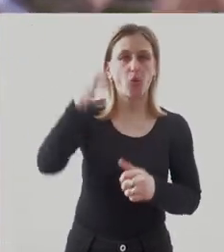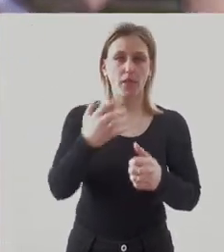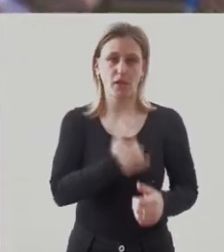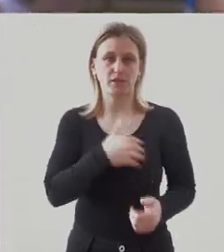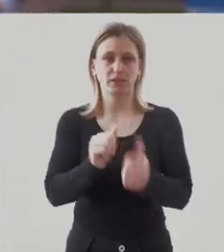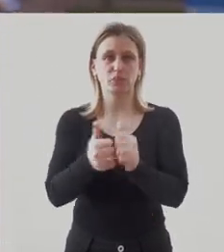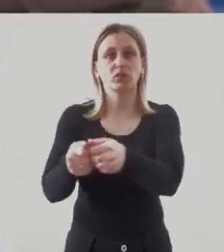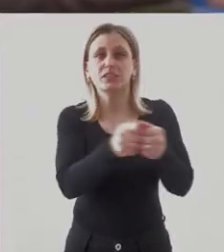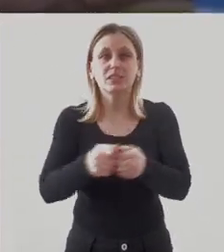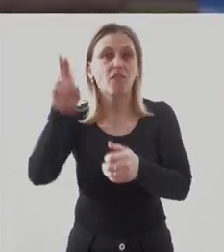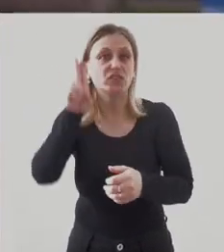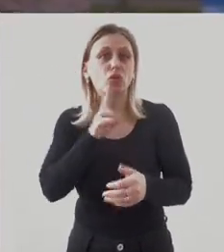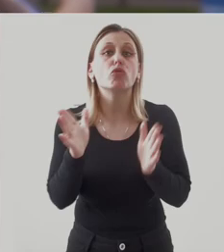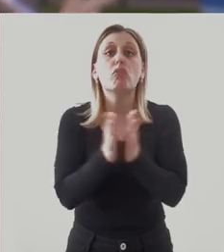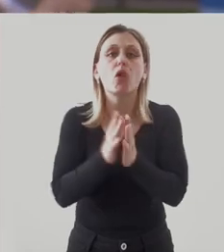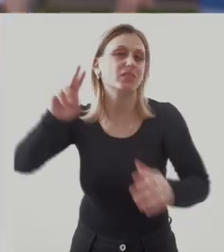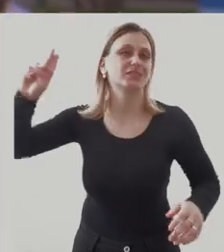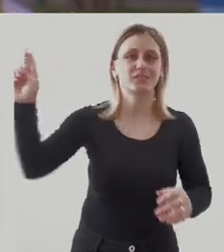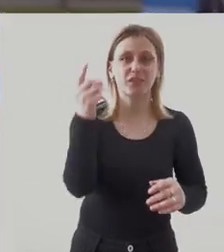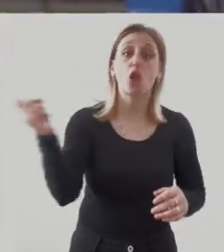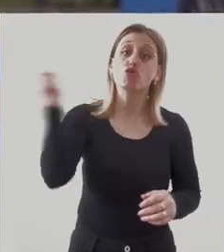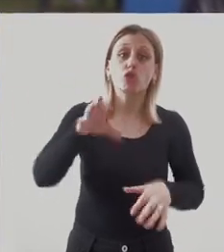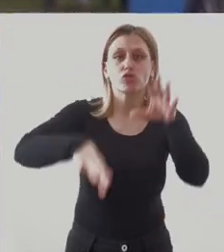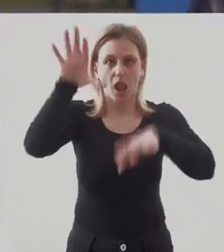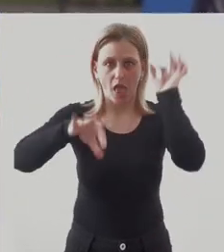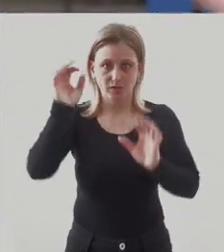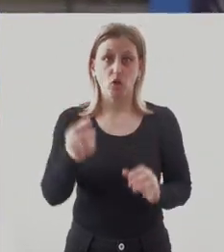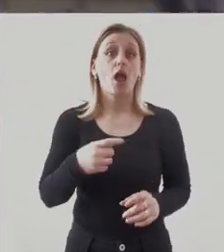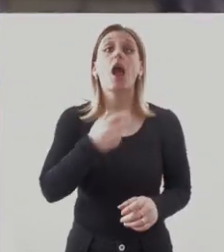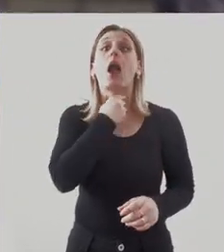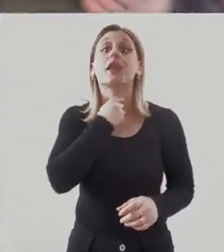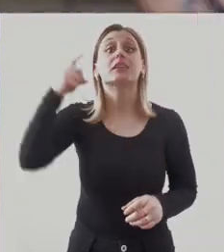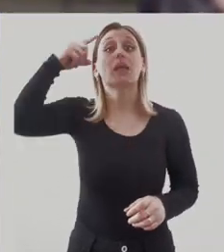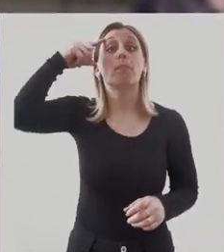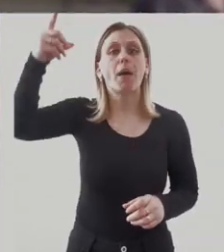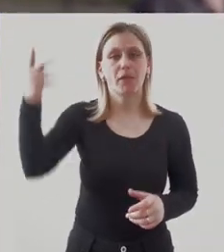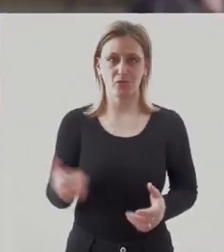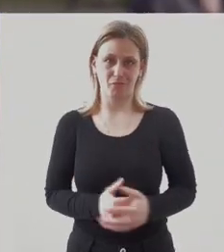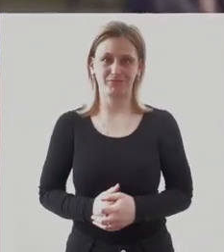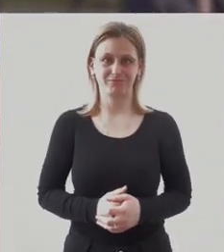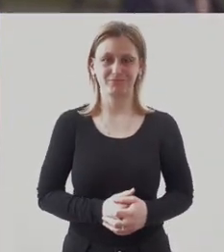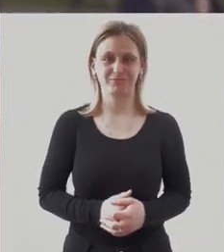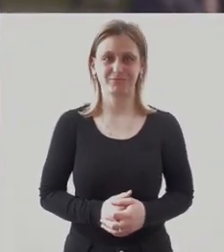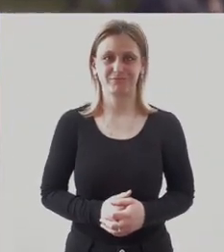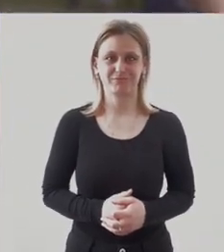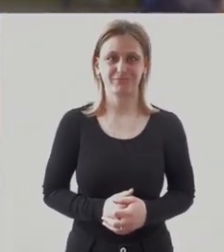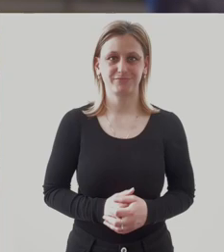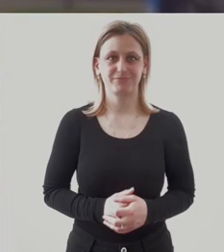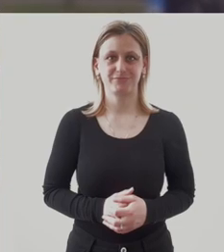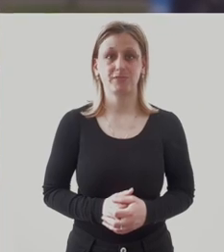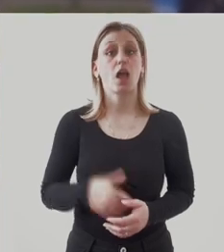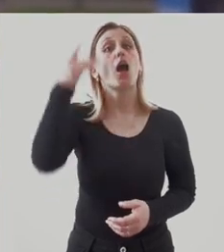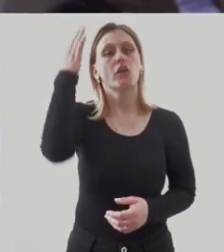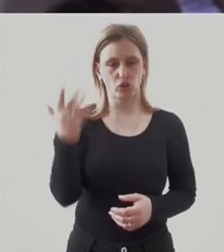sportaš, rukomete Hrvaka sportaš, sam zagluhni. Molim vas svi, izađite na izbore i vasajte